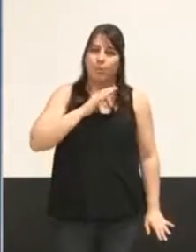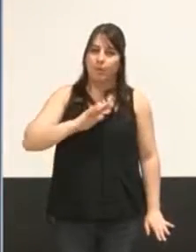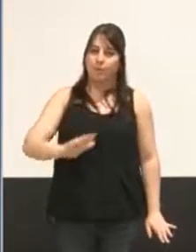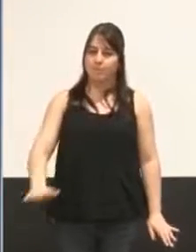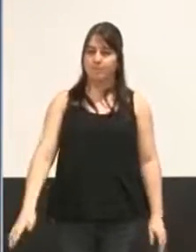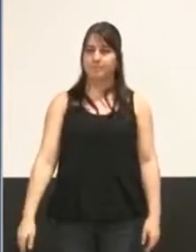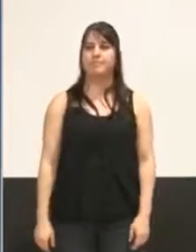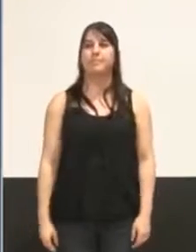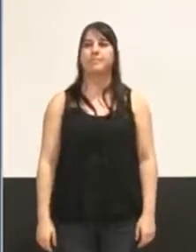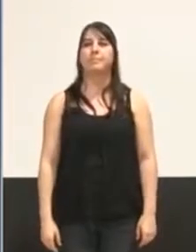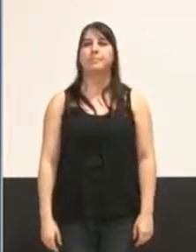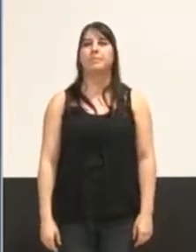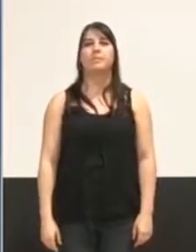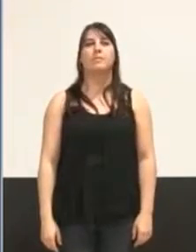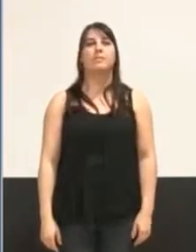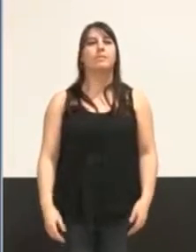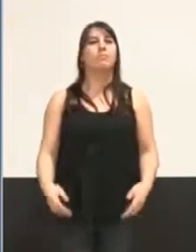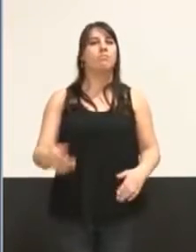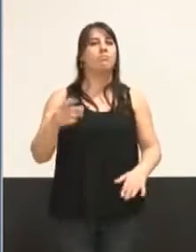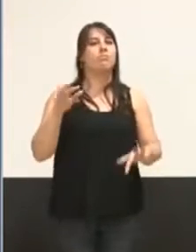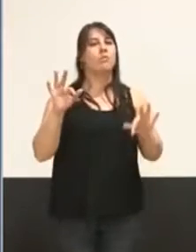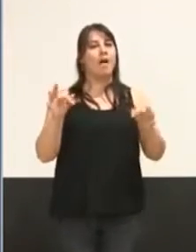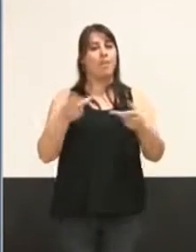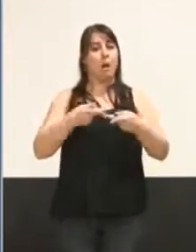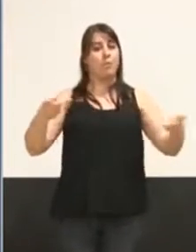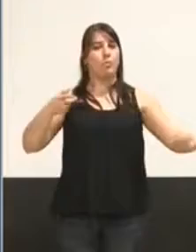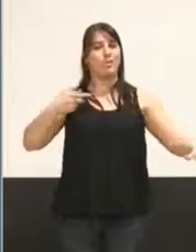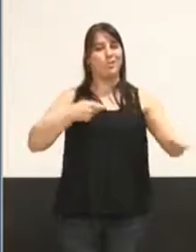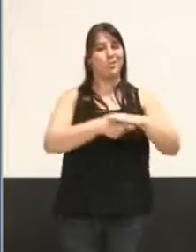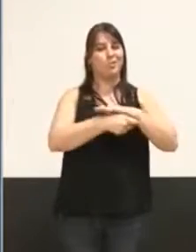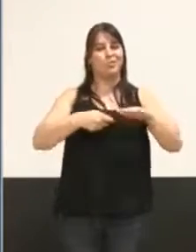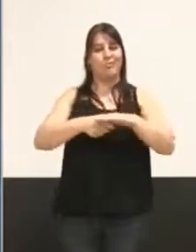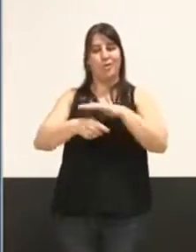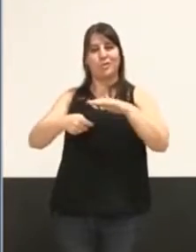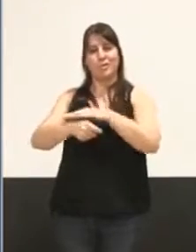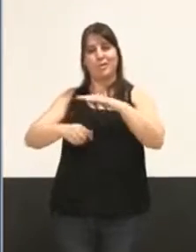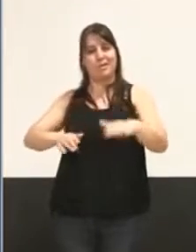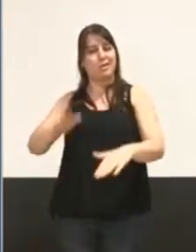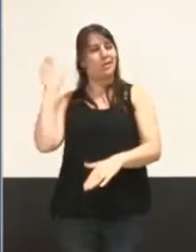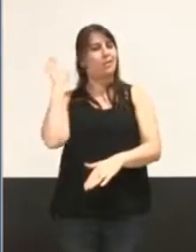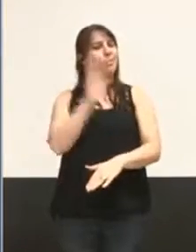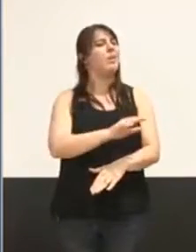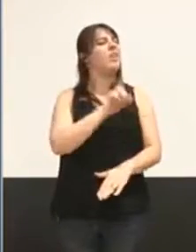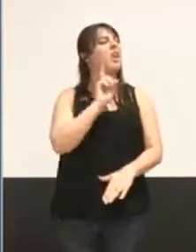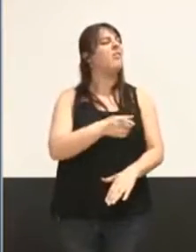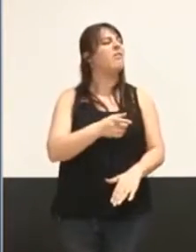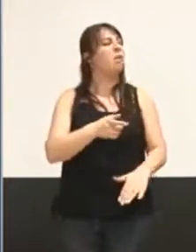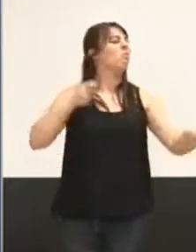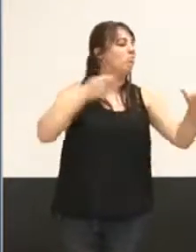faire en sorte que les subventions publiques aillent uniquement là où elles doivent aller.